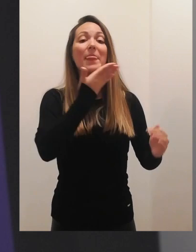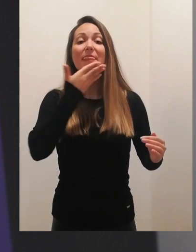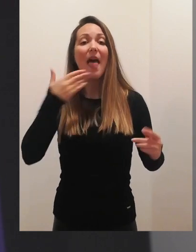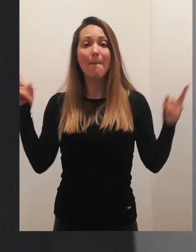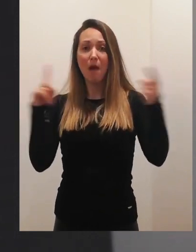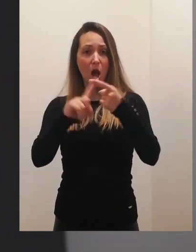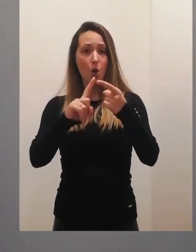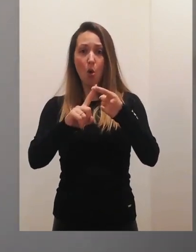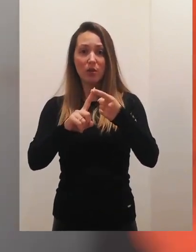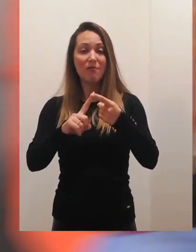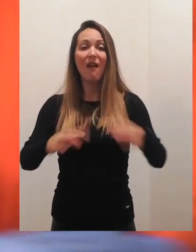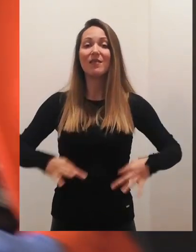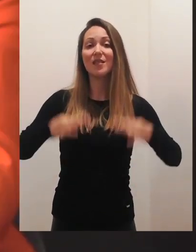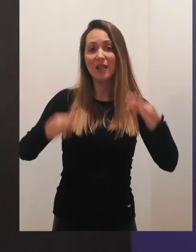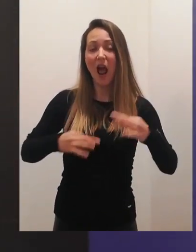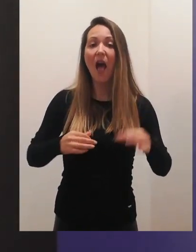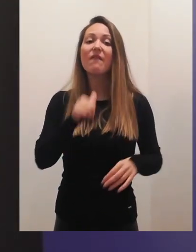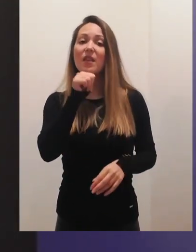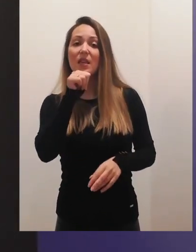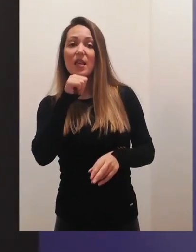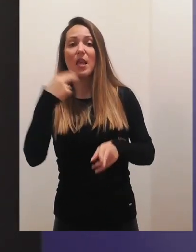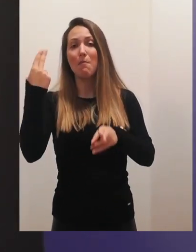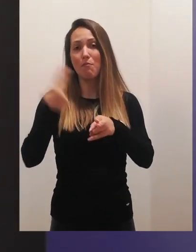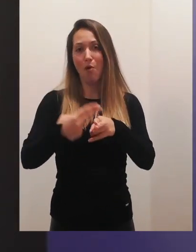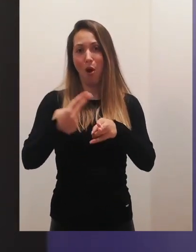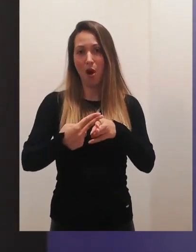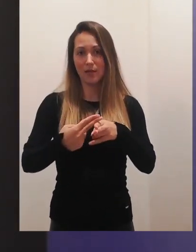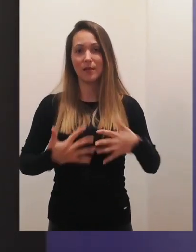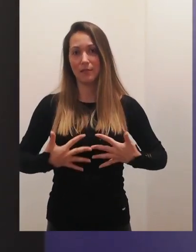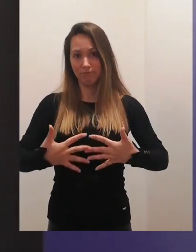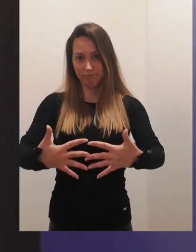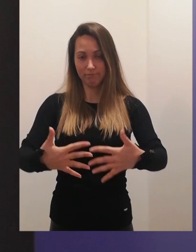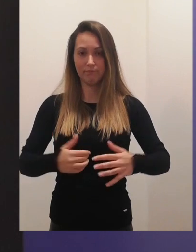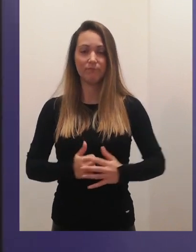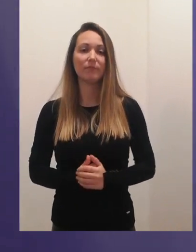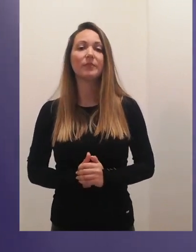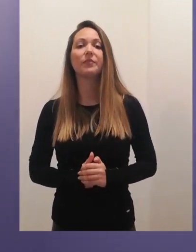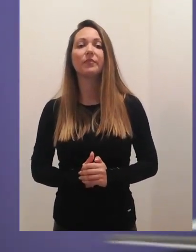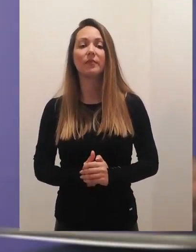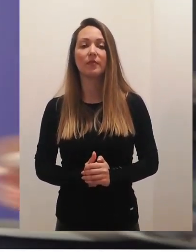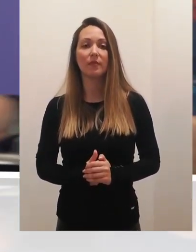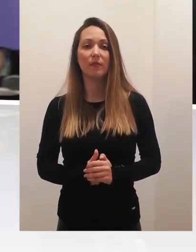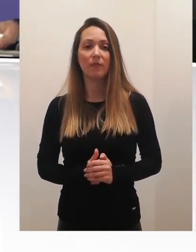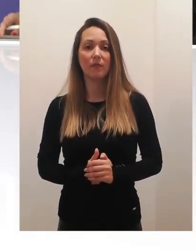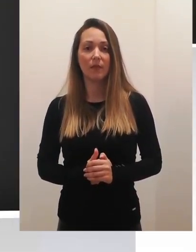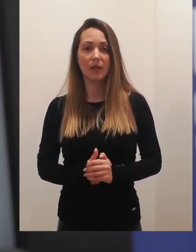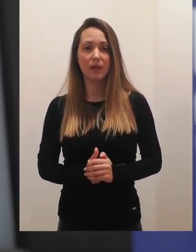nema međusobnog kontakta, niti uopšte mešanja zdrave pacijentkinja sa suspetnih proznica. Ono